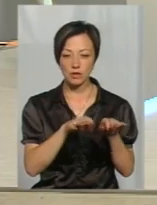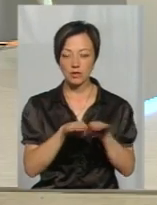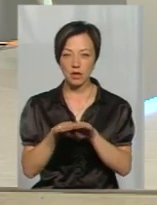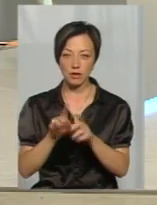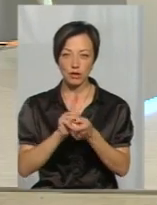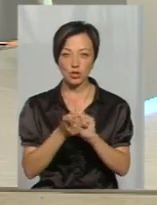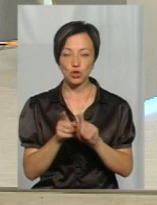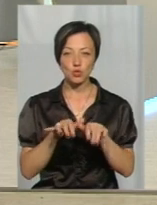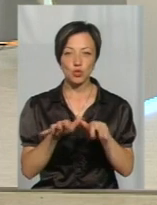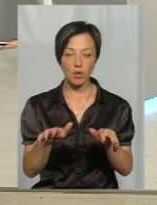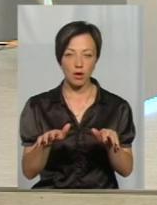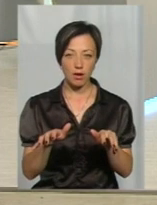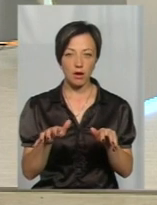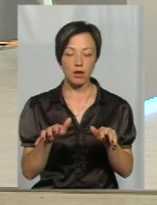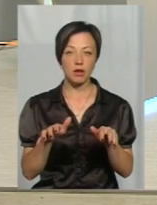жука,